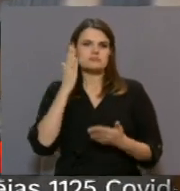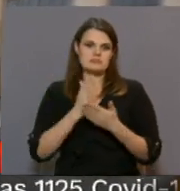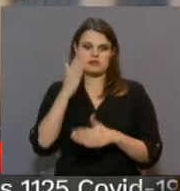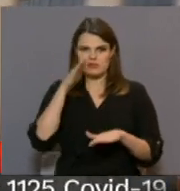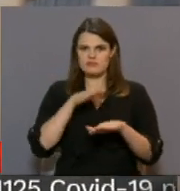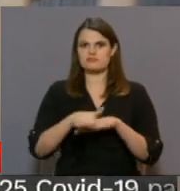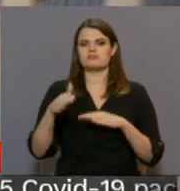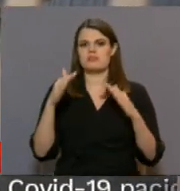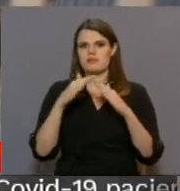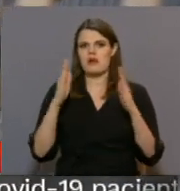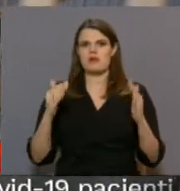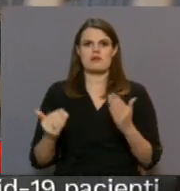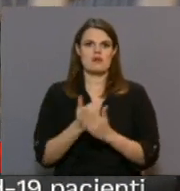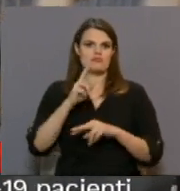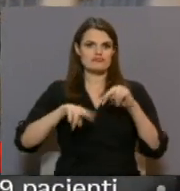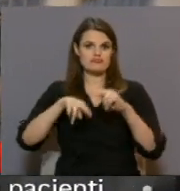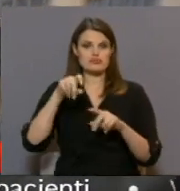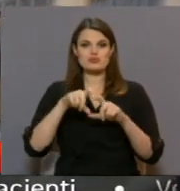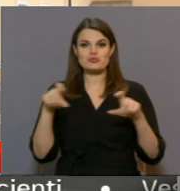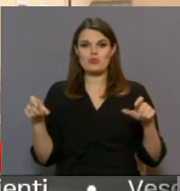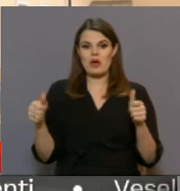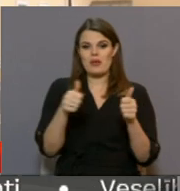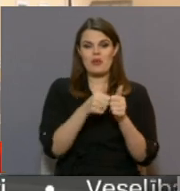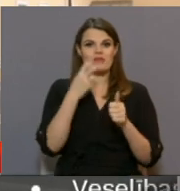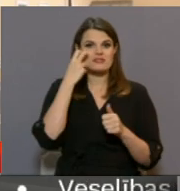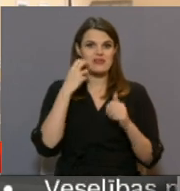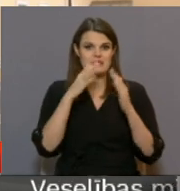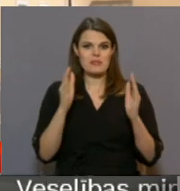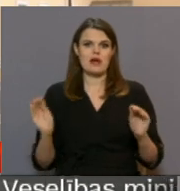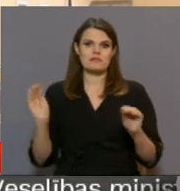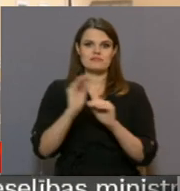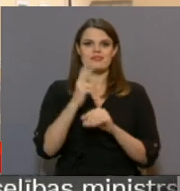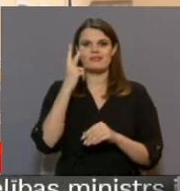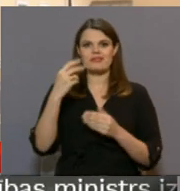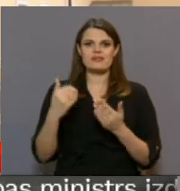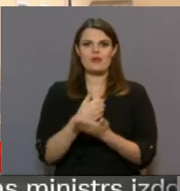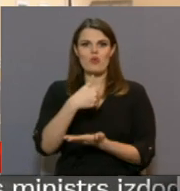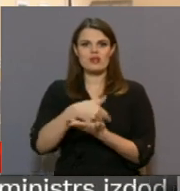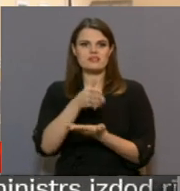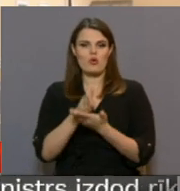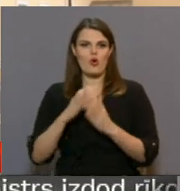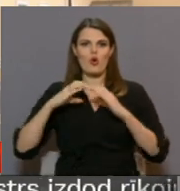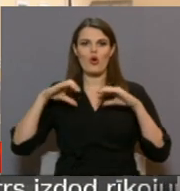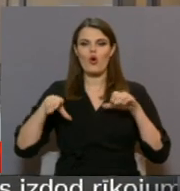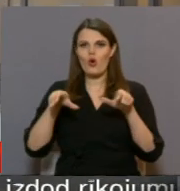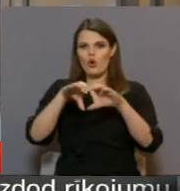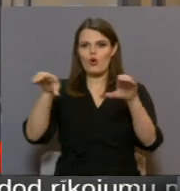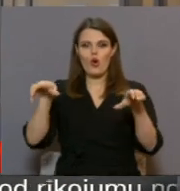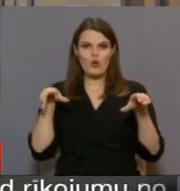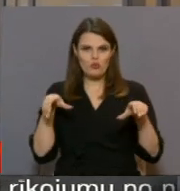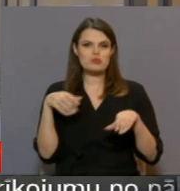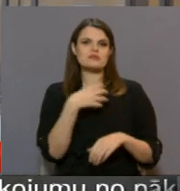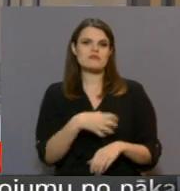jaunās ēkas būniecību. Būtībā pie skolas veicās ēkas ir uzbivēti klāt divi jauni korpusi, kas bija nepieciešams, lai izveidotu